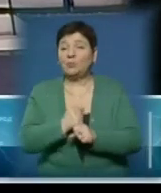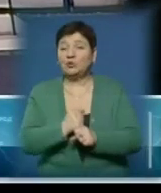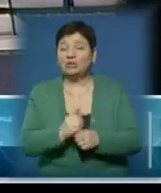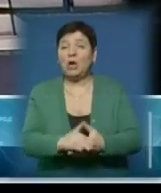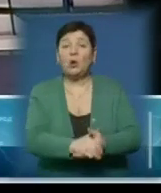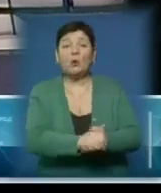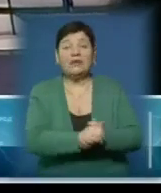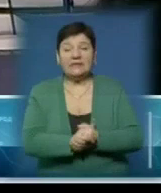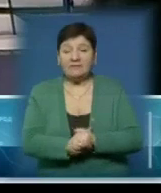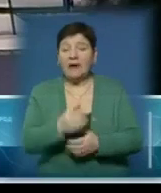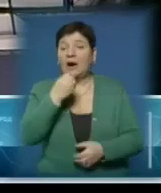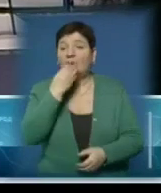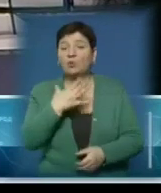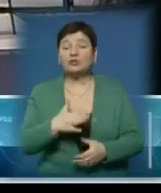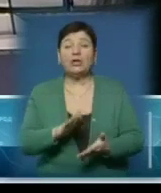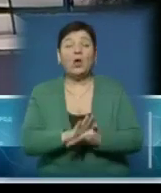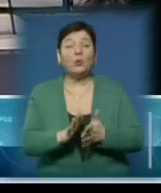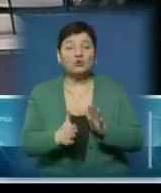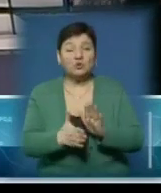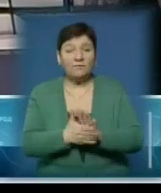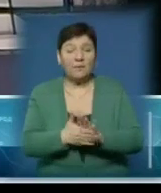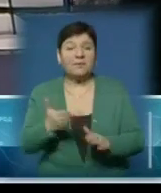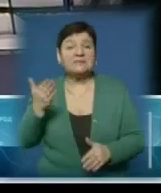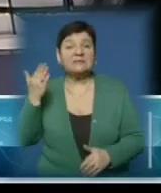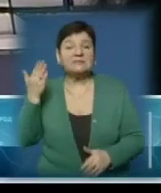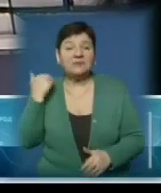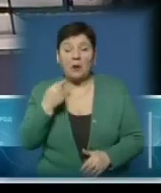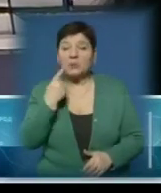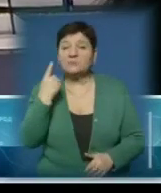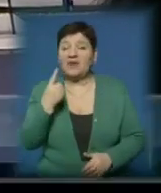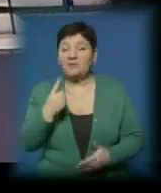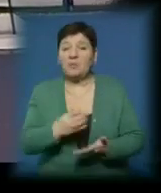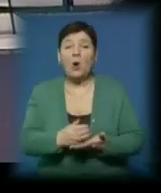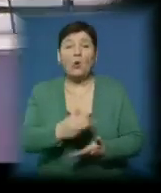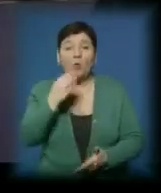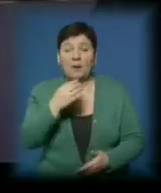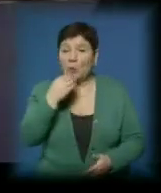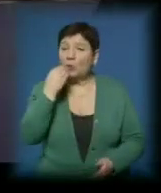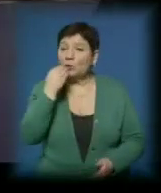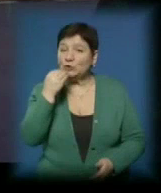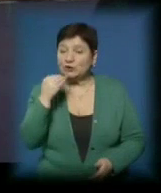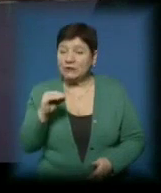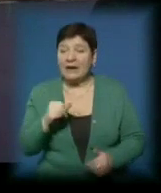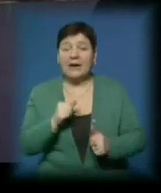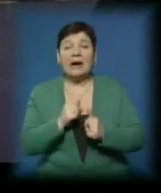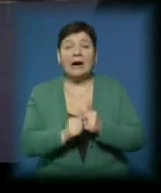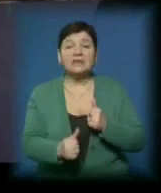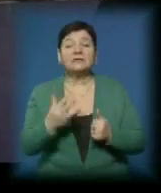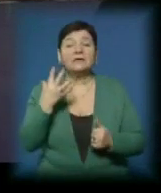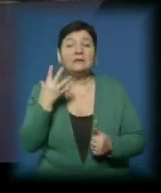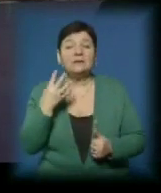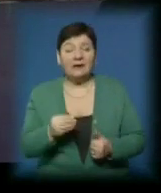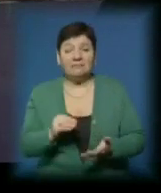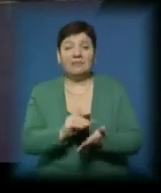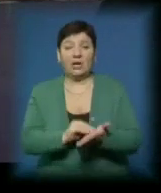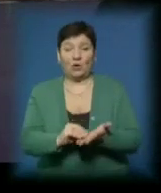хороші умови для проведення. Постарання не з першим кубком, вони намного улучшили. Це ежедневні тренування.